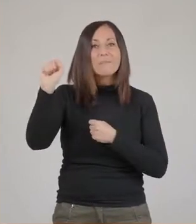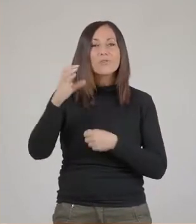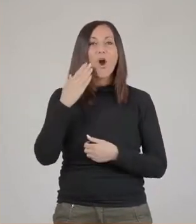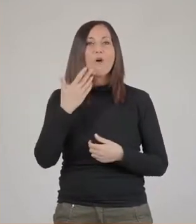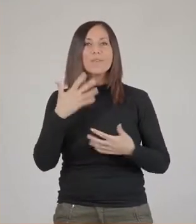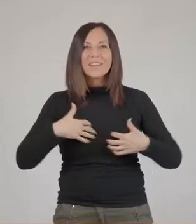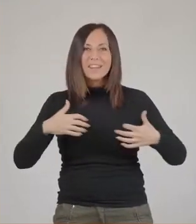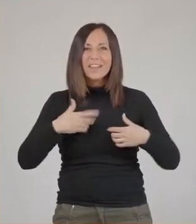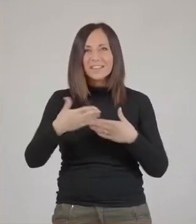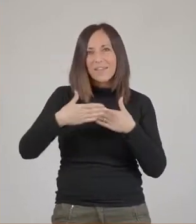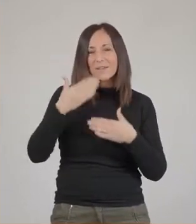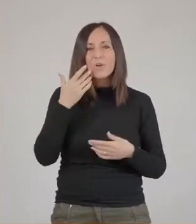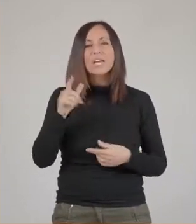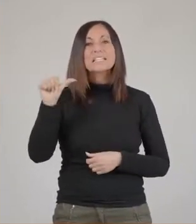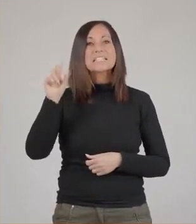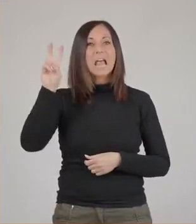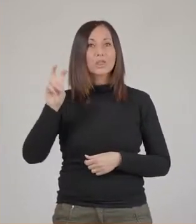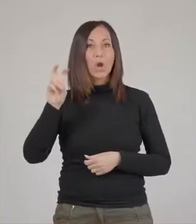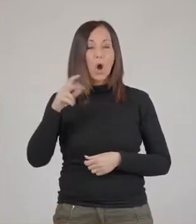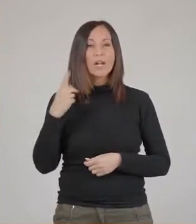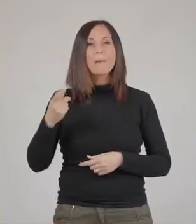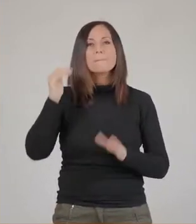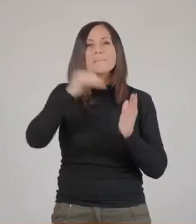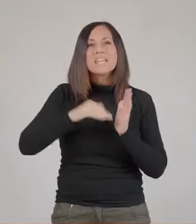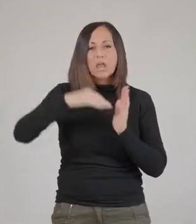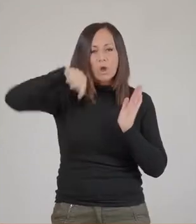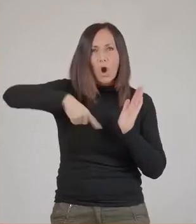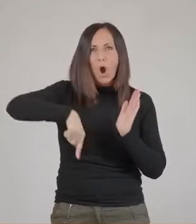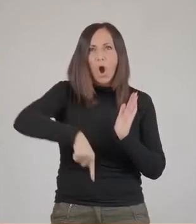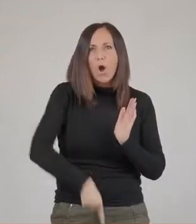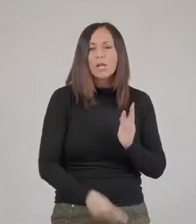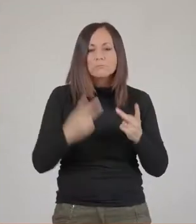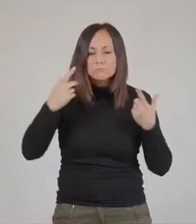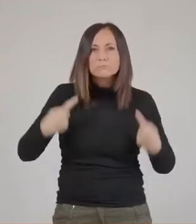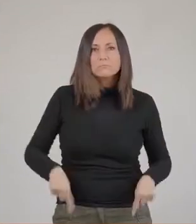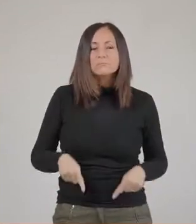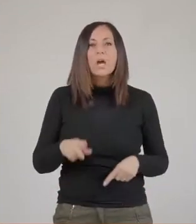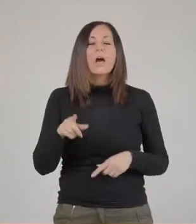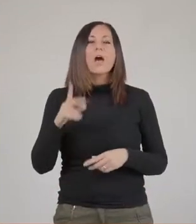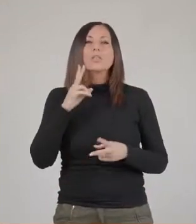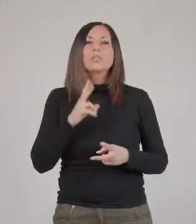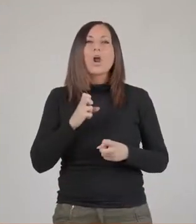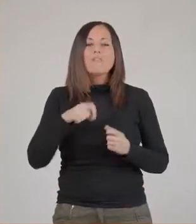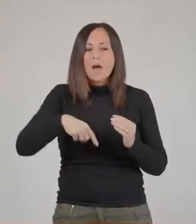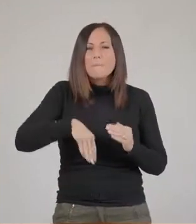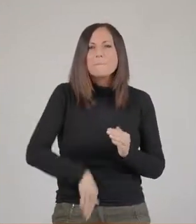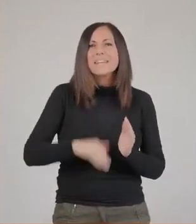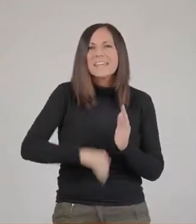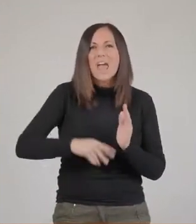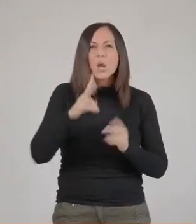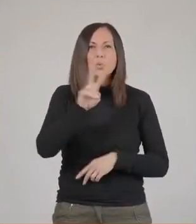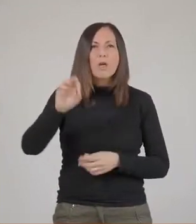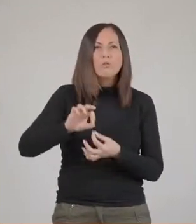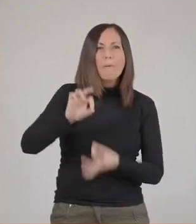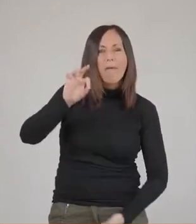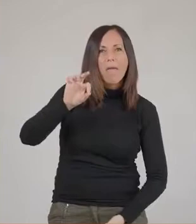famoso ominide di Baccinello o Sandrone come lo chiamavano i minatori, uno scheletro intero di oroepiteco trovato in miniera